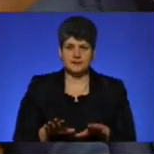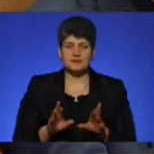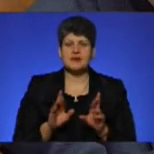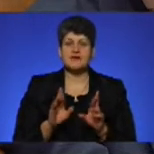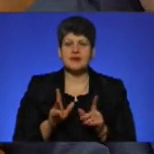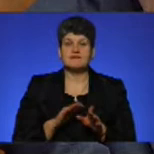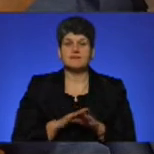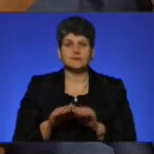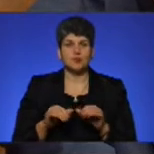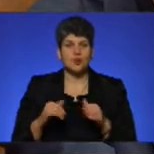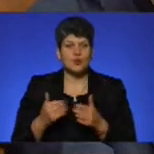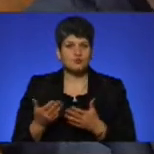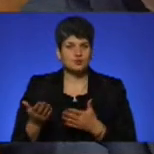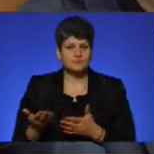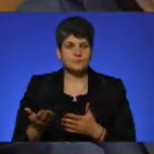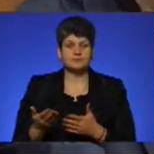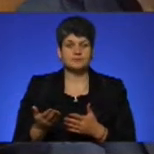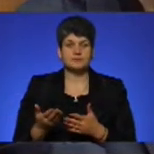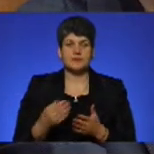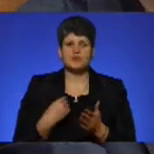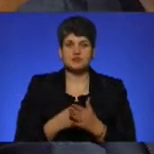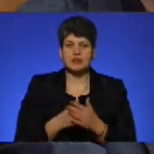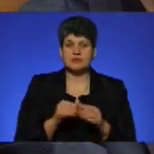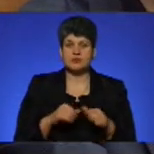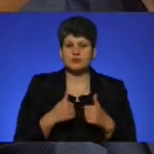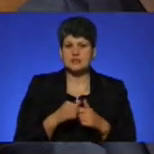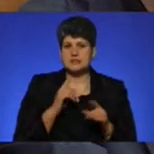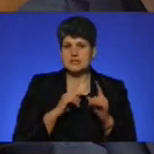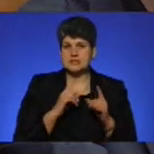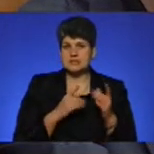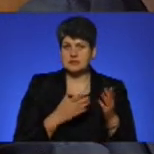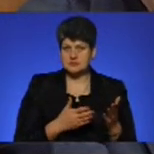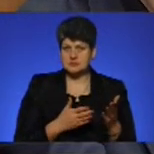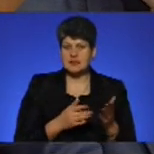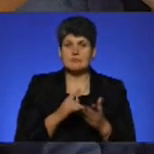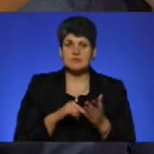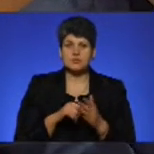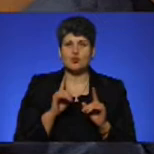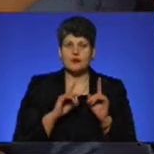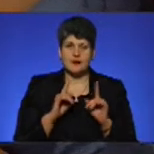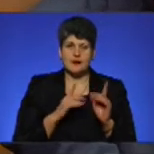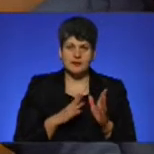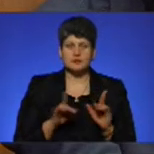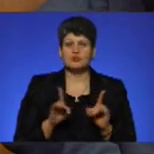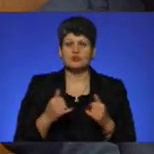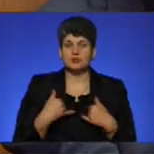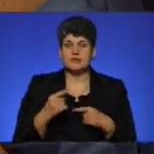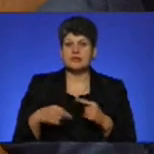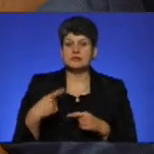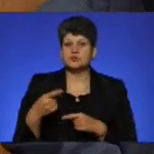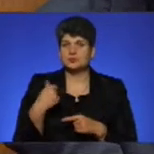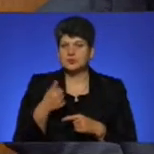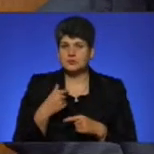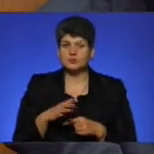виконкому, так і... Бюджетні комісії на сесію. Так, так і міської ради, аби у нас наступного року